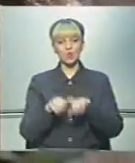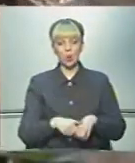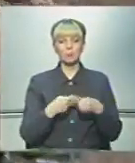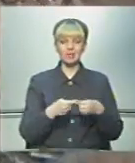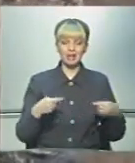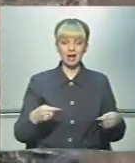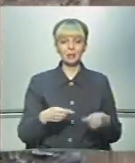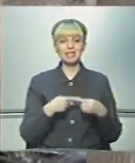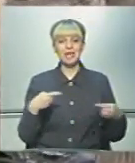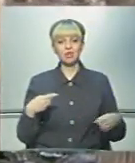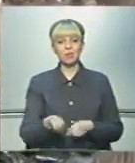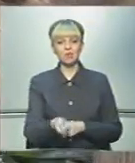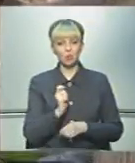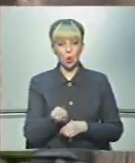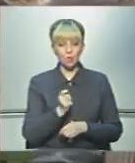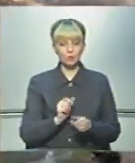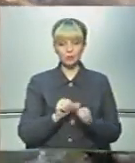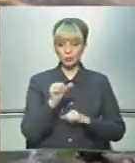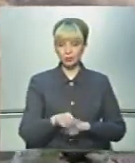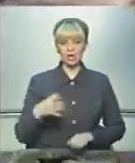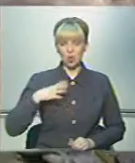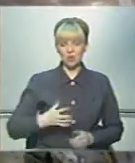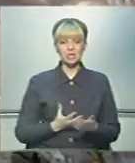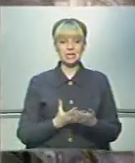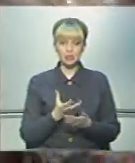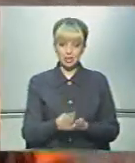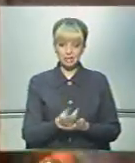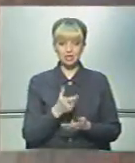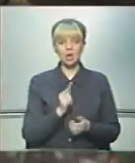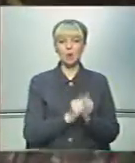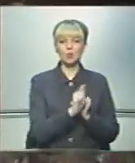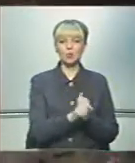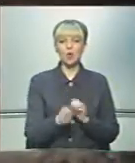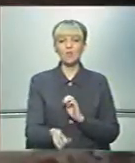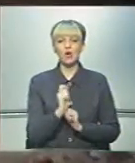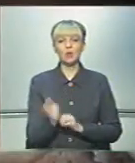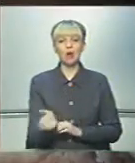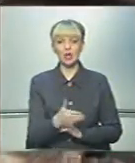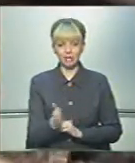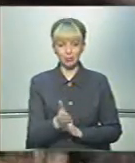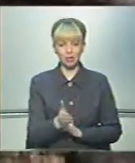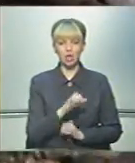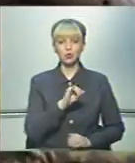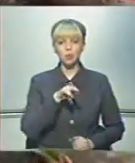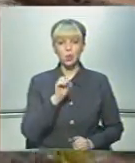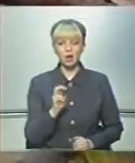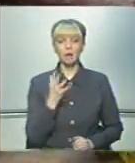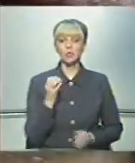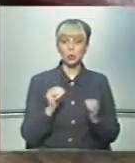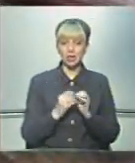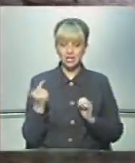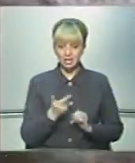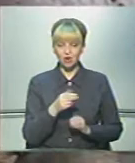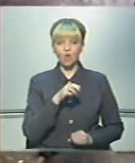знаряд і засобів лову. Крім цього, доведеться заплатити за кожну виловлену рибину. Судака – 510